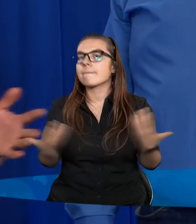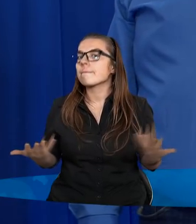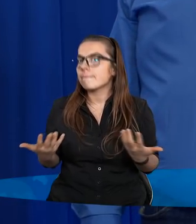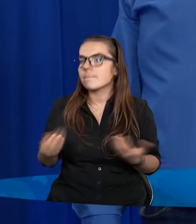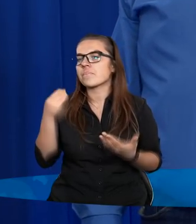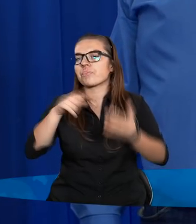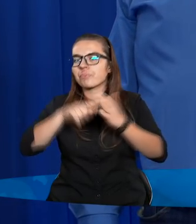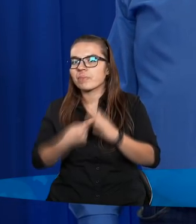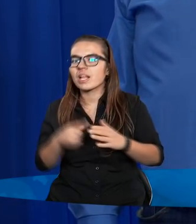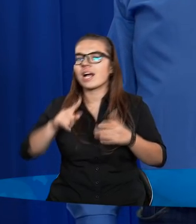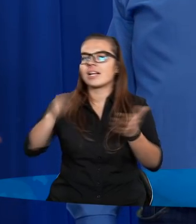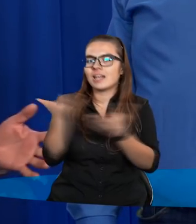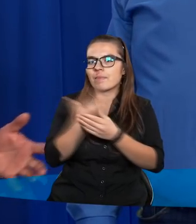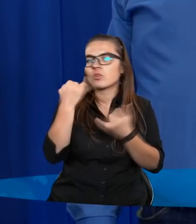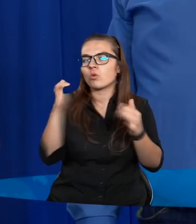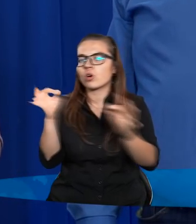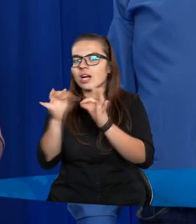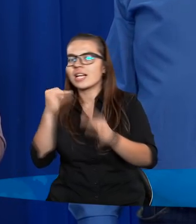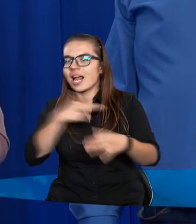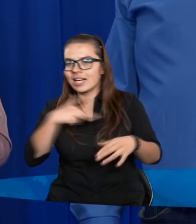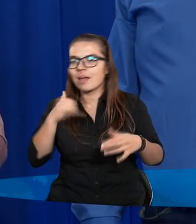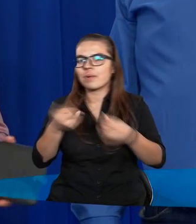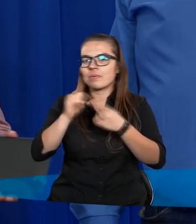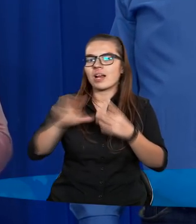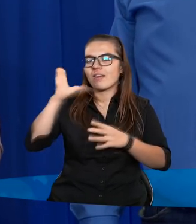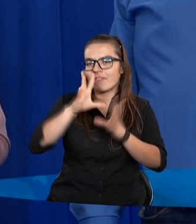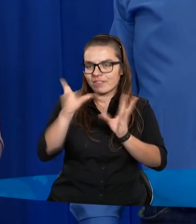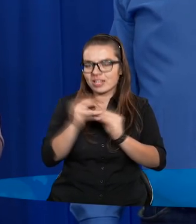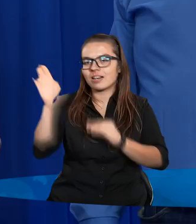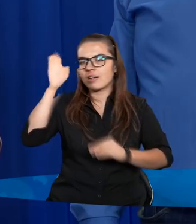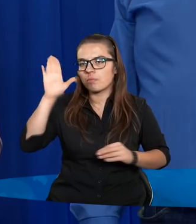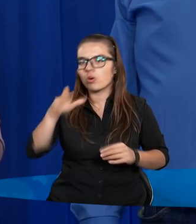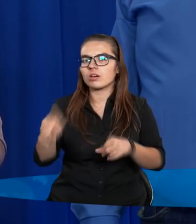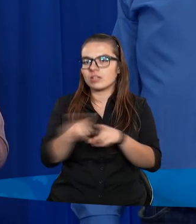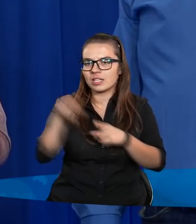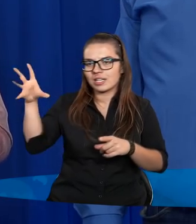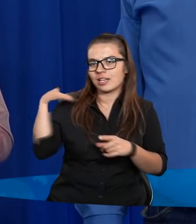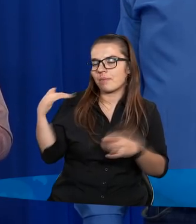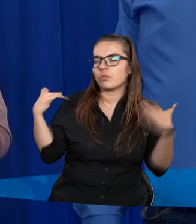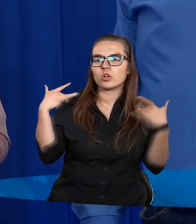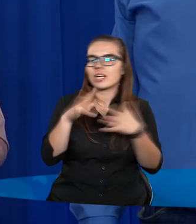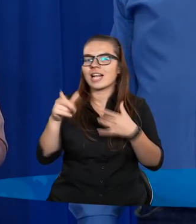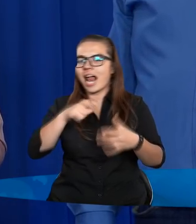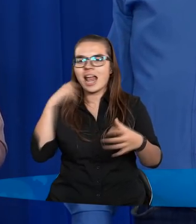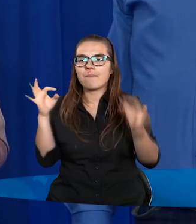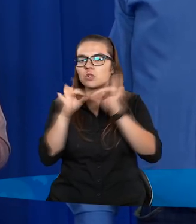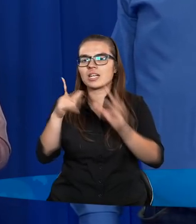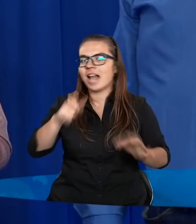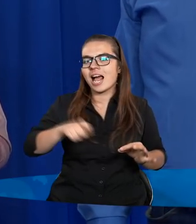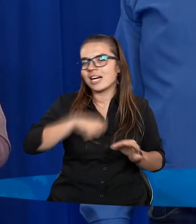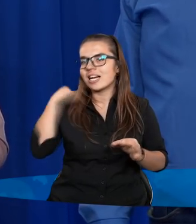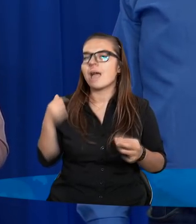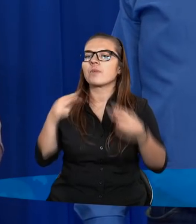Jeszcze raz zapraszamy do różnych kontaktów, tak z nami, jak przede wszystkim z Panem Bogiem, bo z Nim to jest najlepszy kontakt i On daje